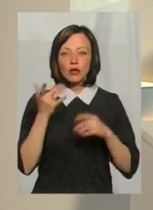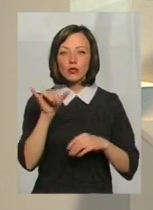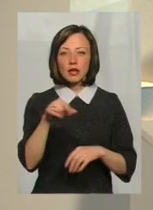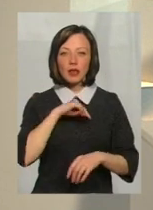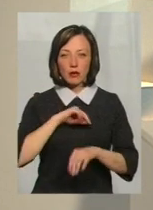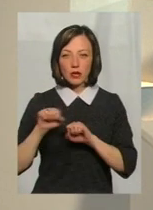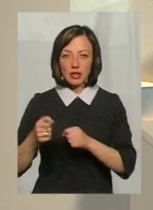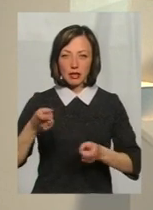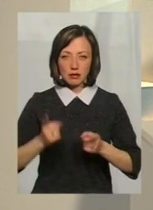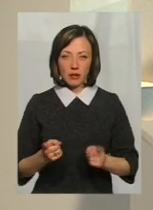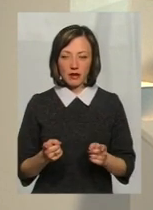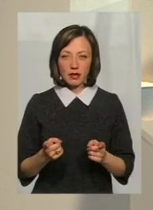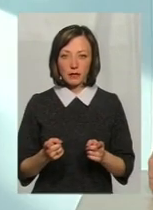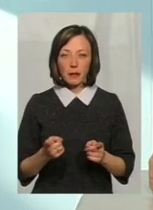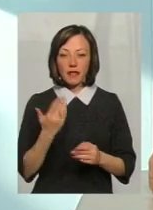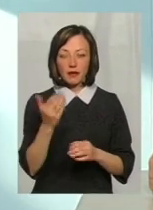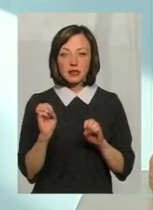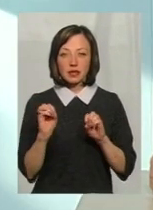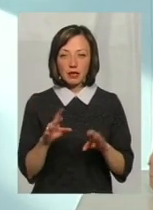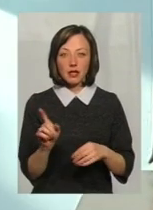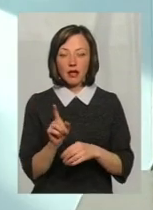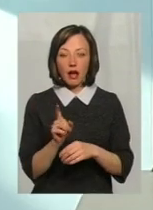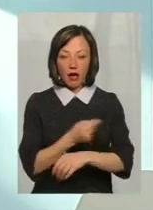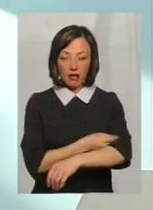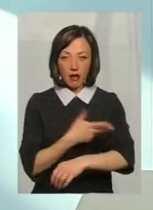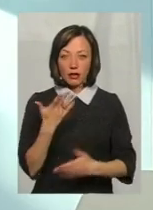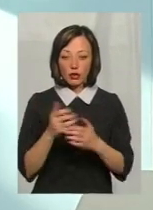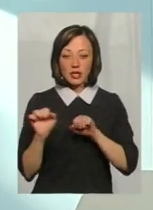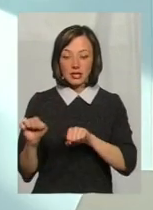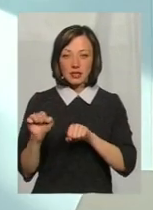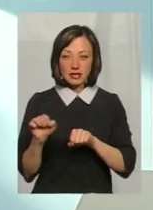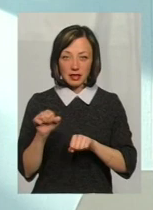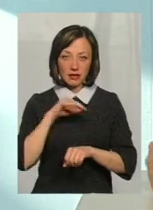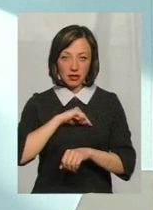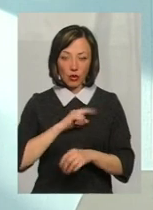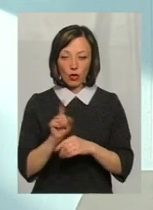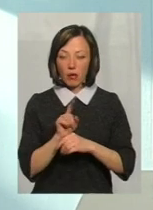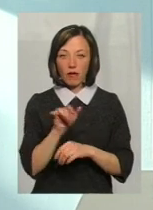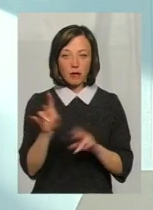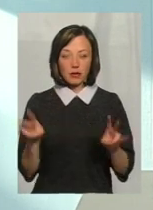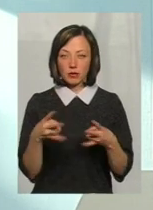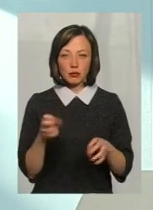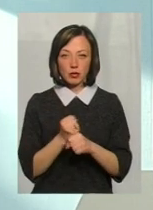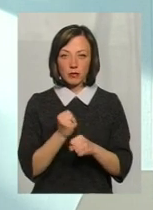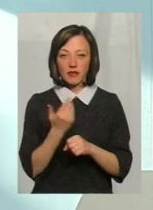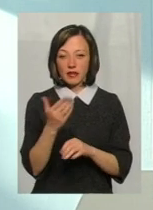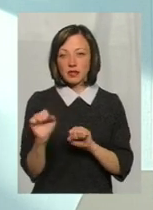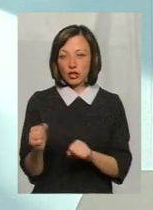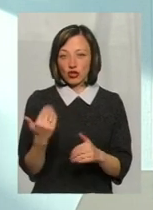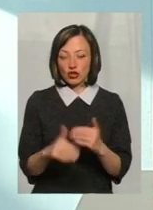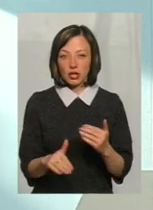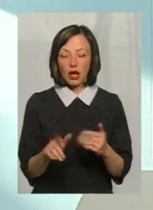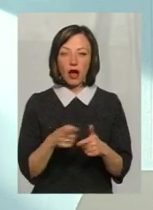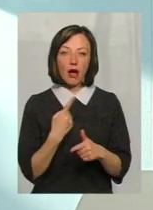імунітет. Насправді, ви здаєте аналіз, якщо захисний тітер нормальний, вам нічого не потрібно робити. Ви захищені